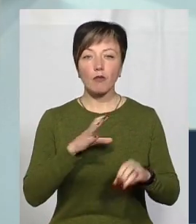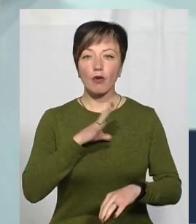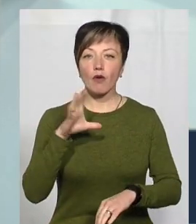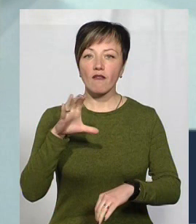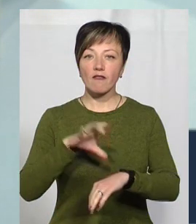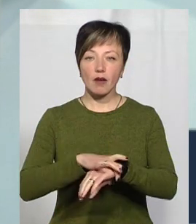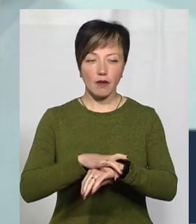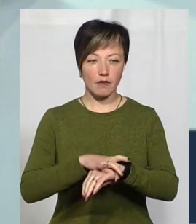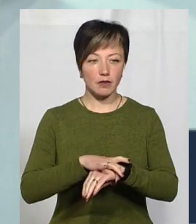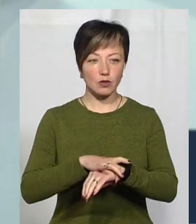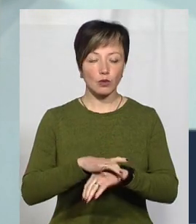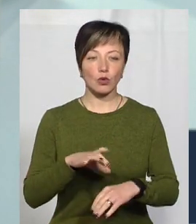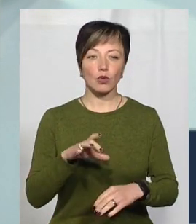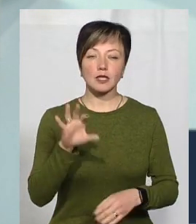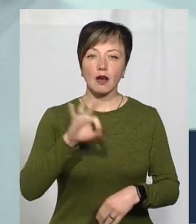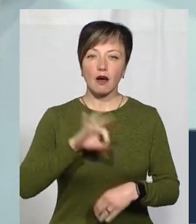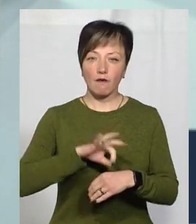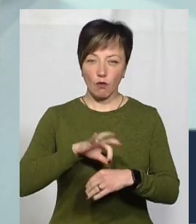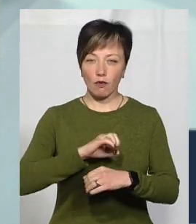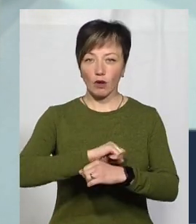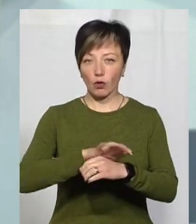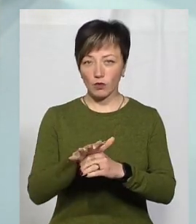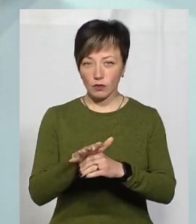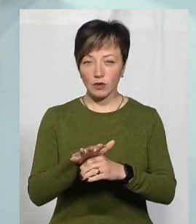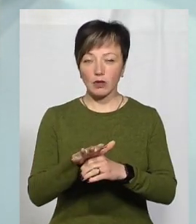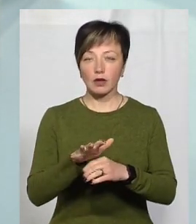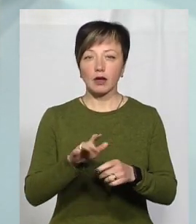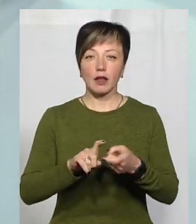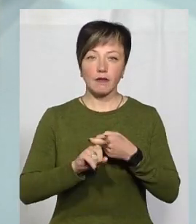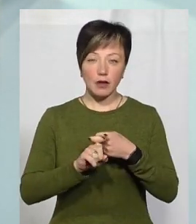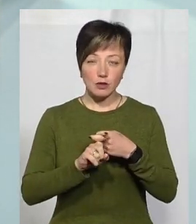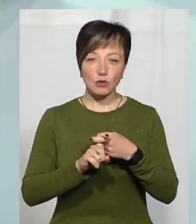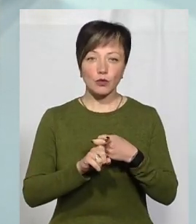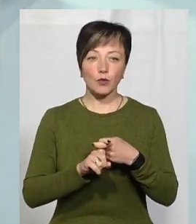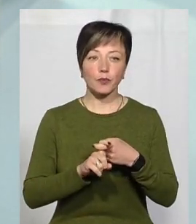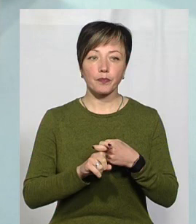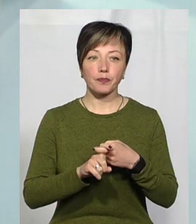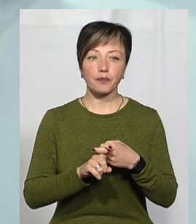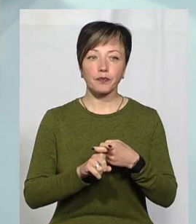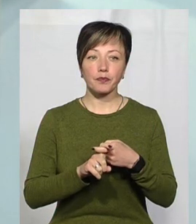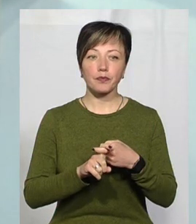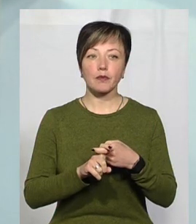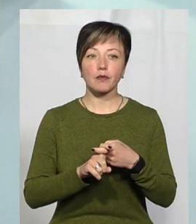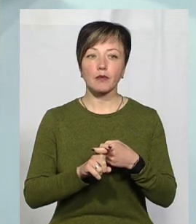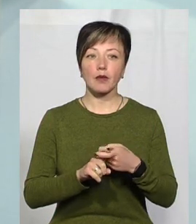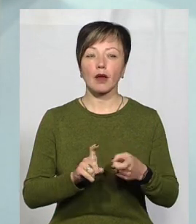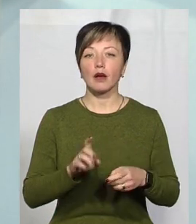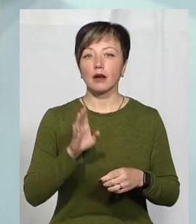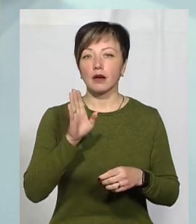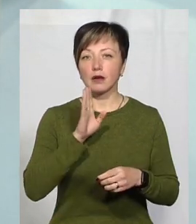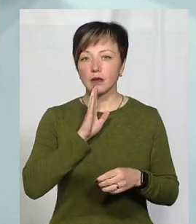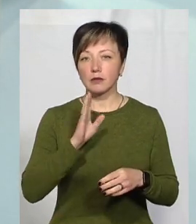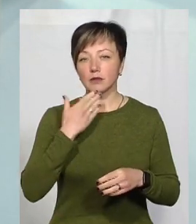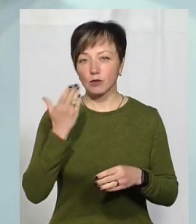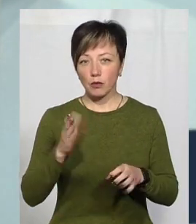виявлено захворювання на коронавірусну інфекцію. Вона спілкується, доповідає.